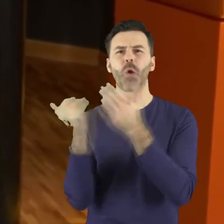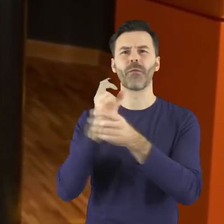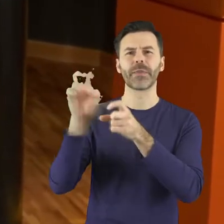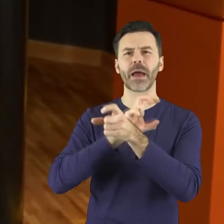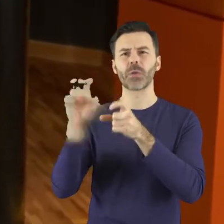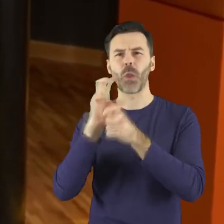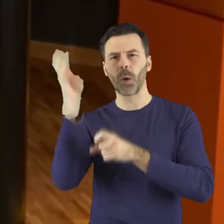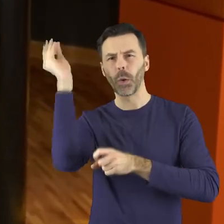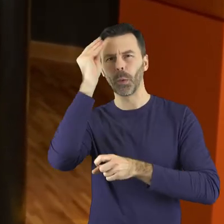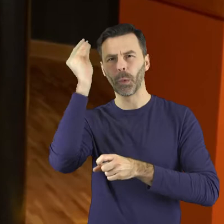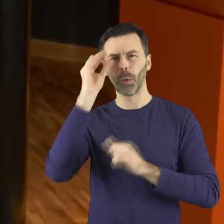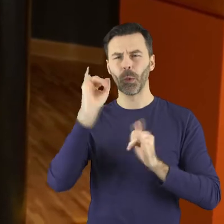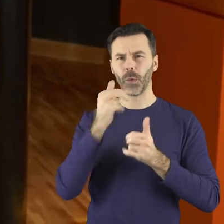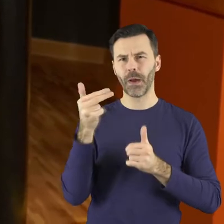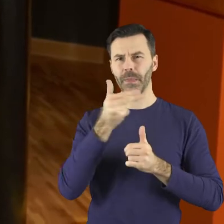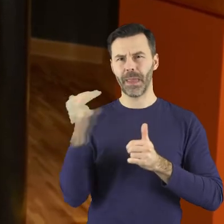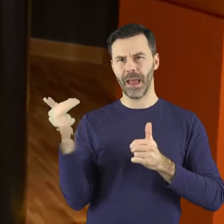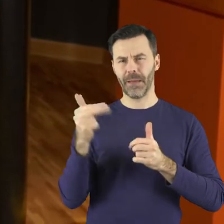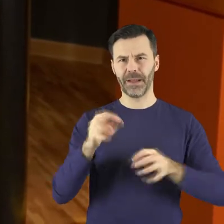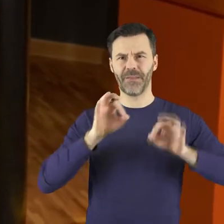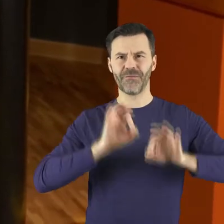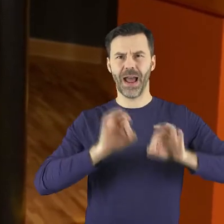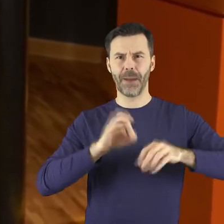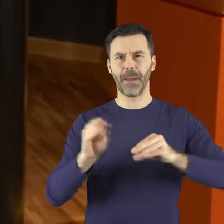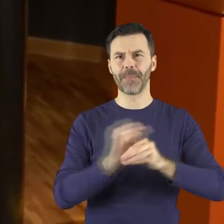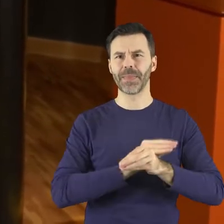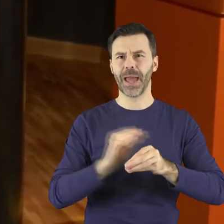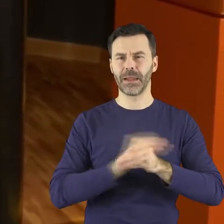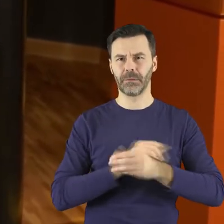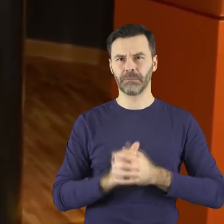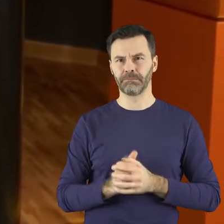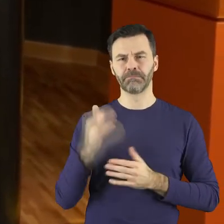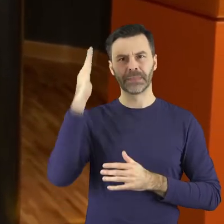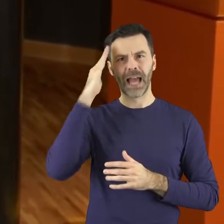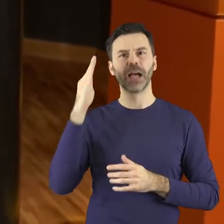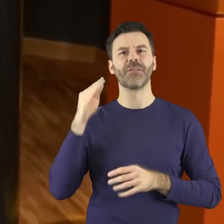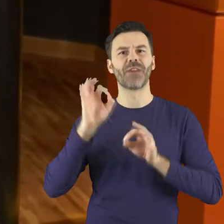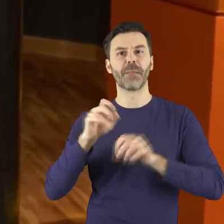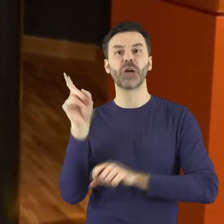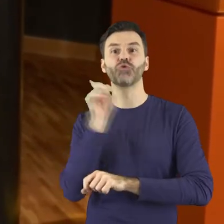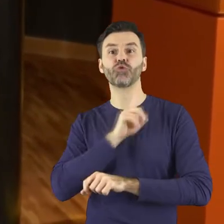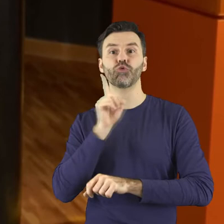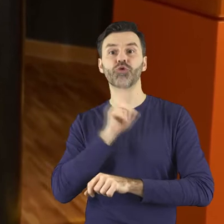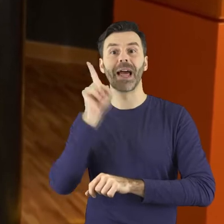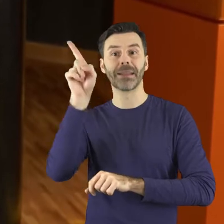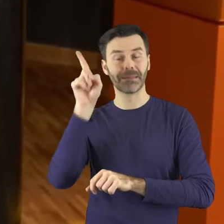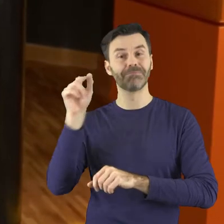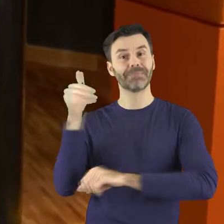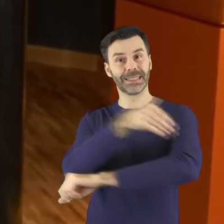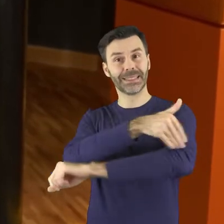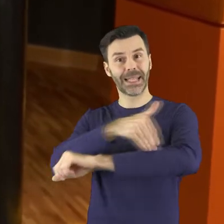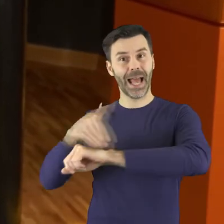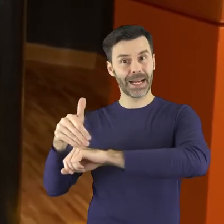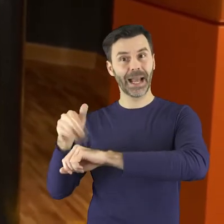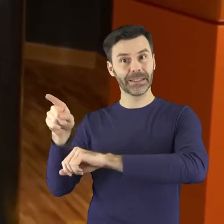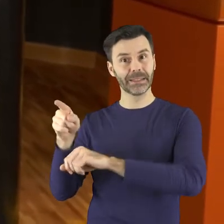technologiami związanymi z farbowaniem tkanin. Poznał barwniki syntetyczne, które od dziesięciolecia robiły furorę na